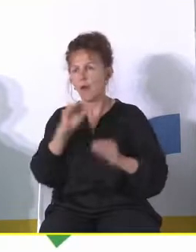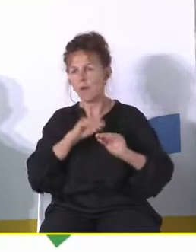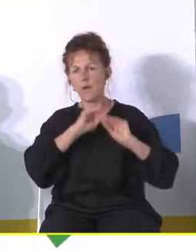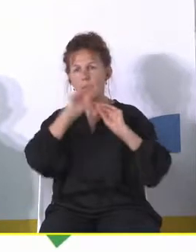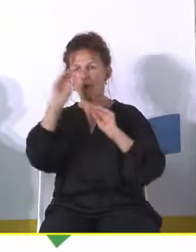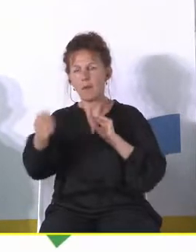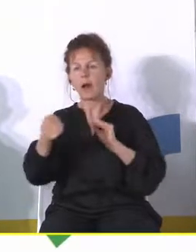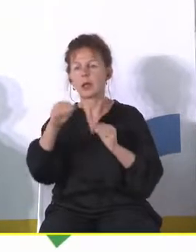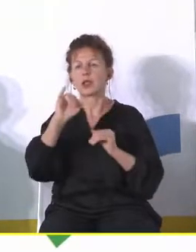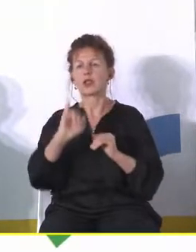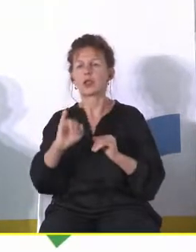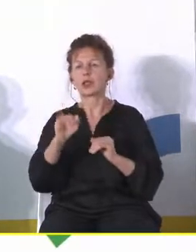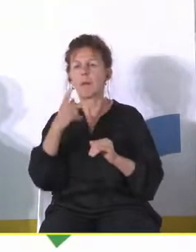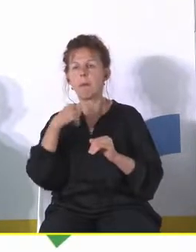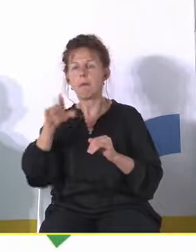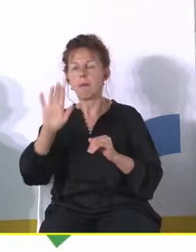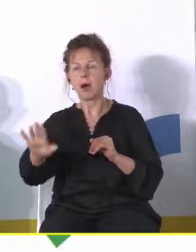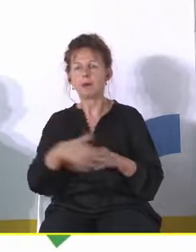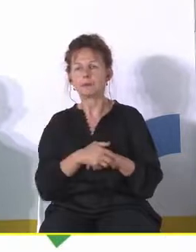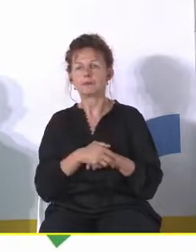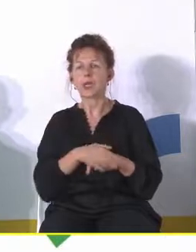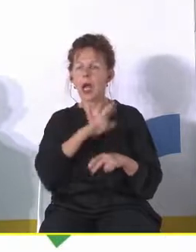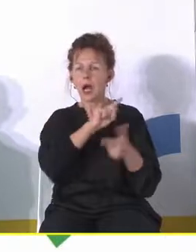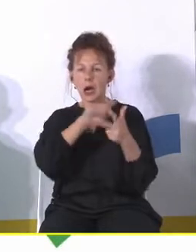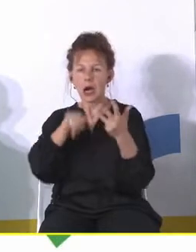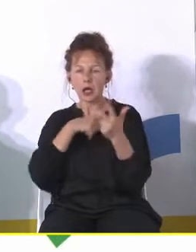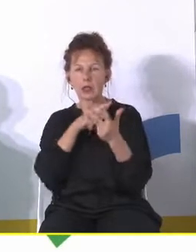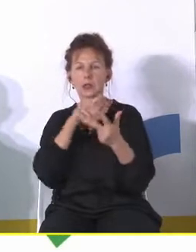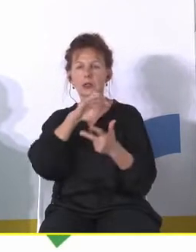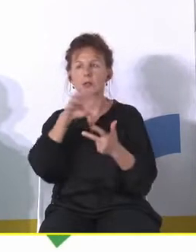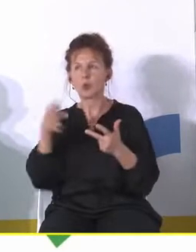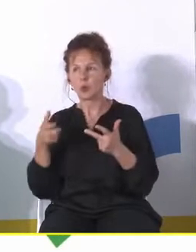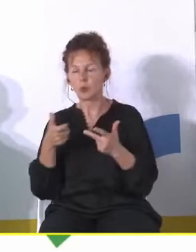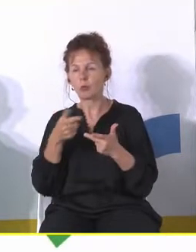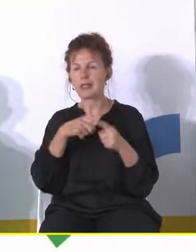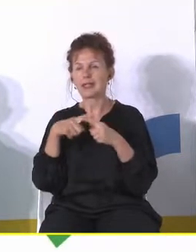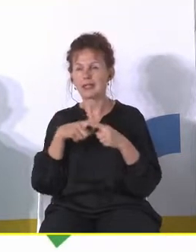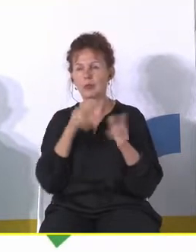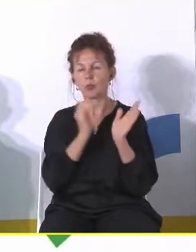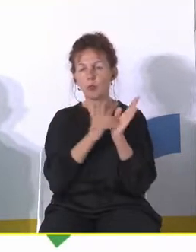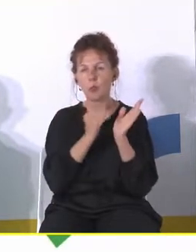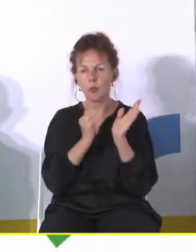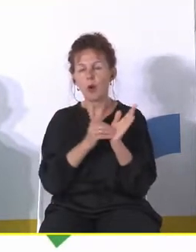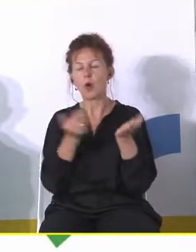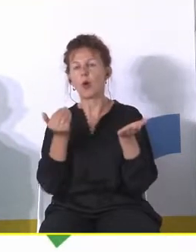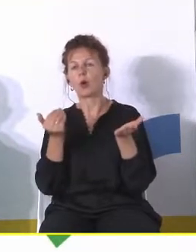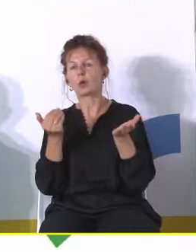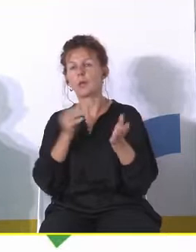z małymi dziećmi na przedmieścia. Wydaje mi się, że dla każdej z tych grup jakby zespół potrzeb i